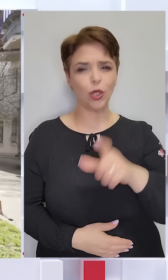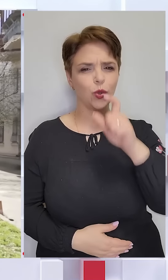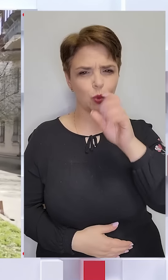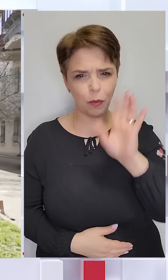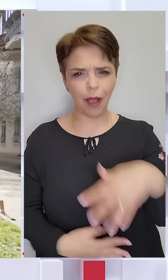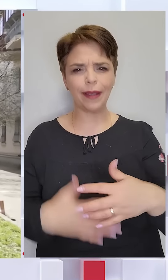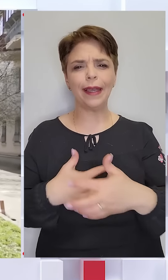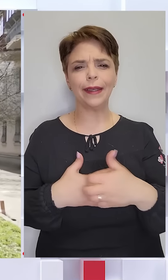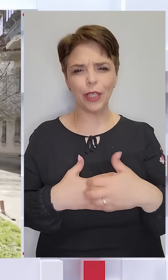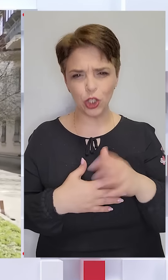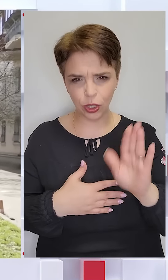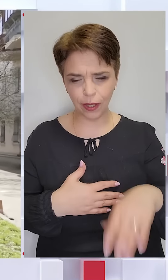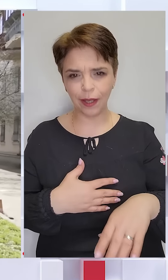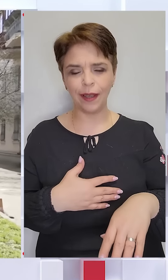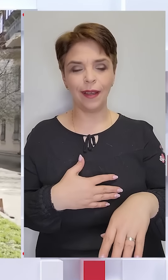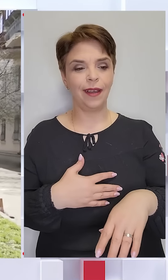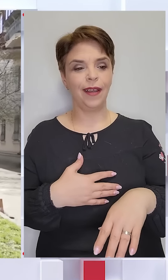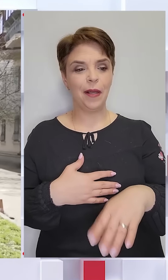собаки, і гішки.